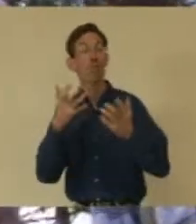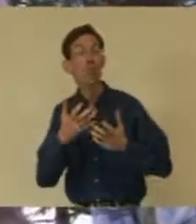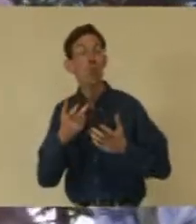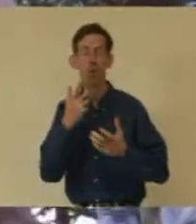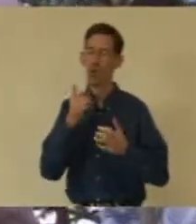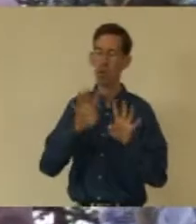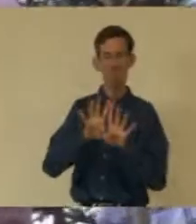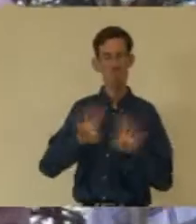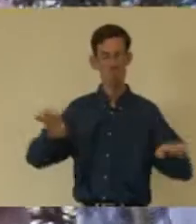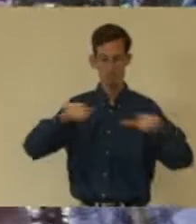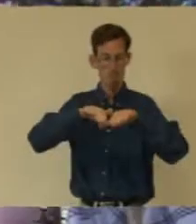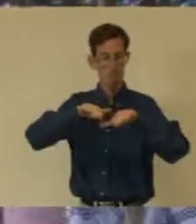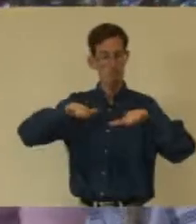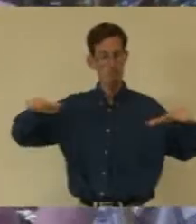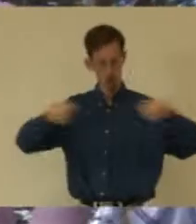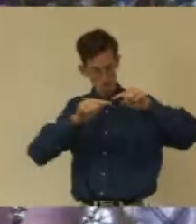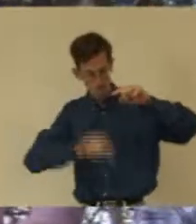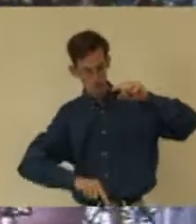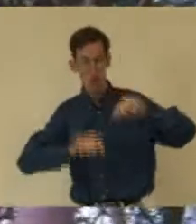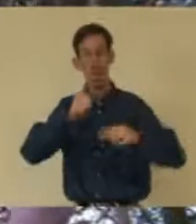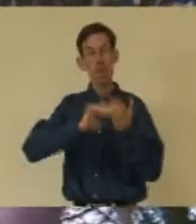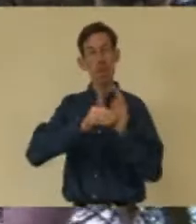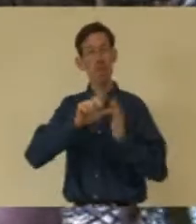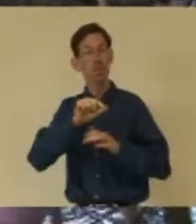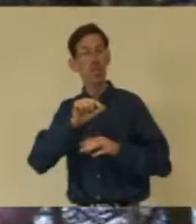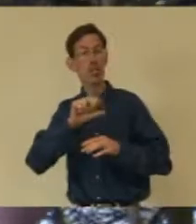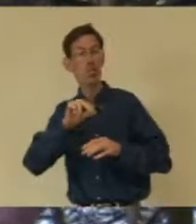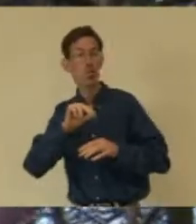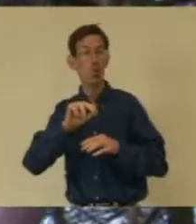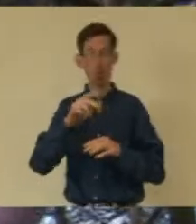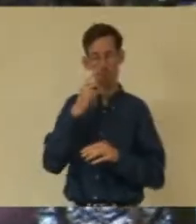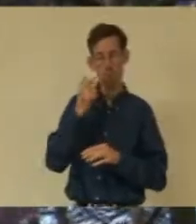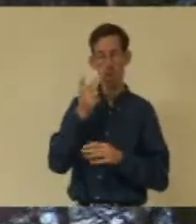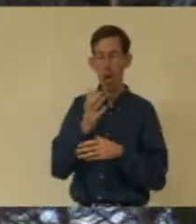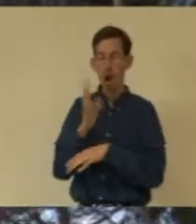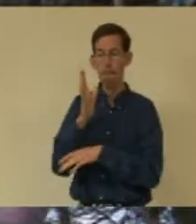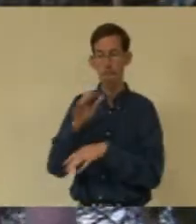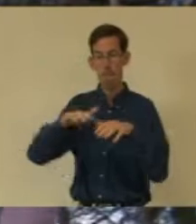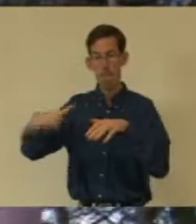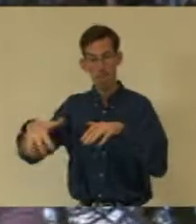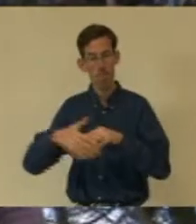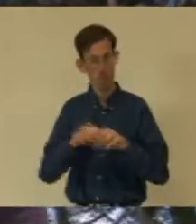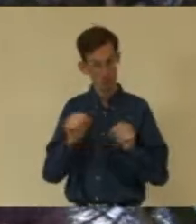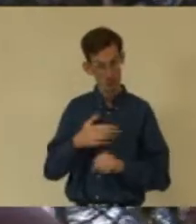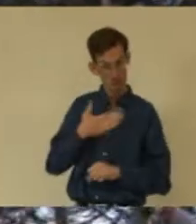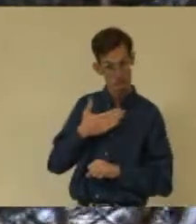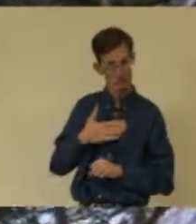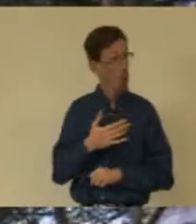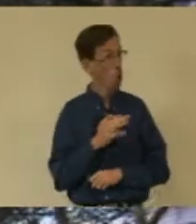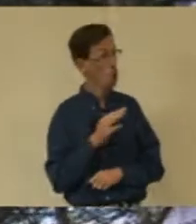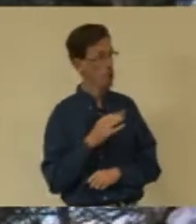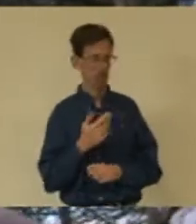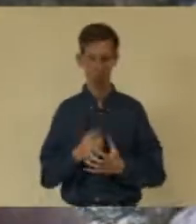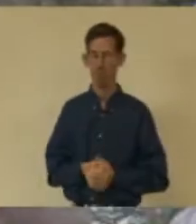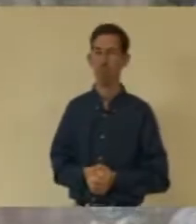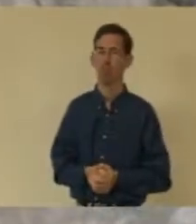ça dépend ce qu'on a envie de faire. Là, c'est une haie qui va rester basse, qu'on va tailler à 1m20, 1m30. Et puis donc, l'idéal,'est d'avoir des arbustes bien droits. Est-ce que